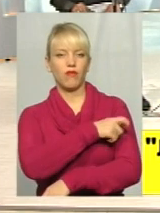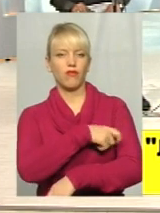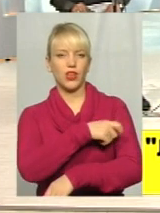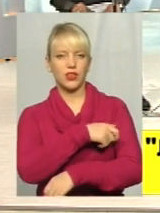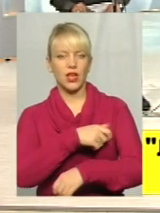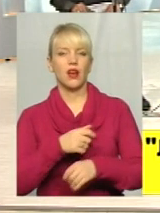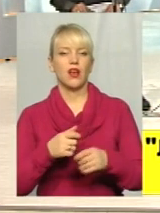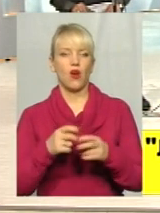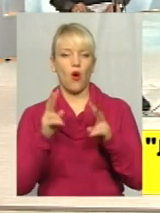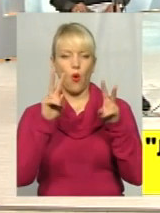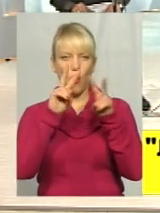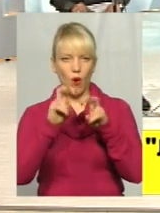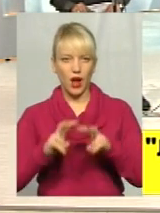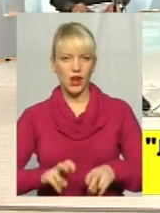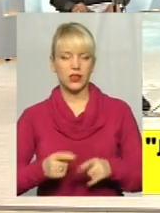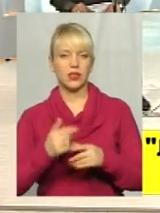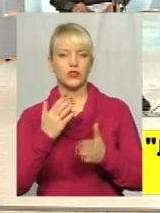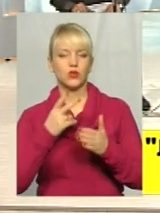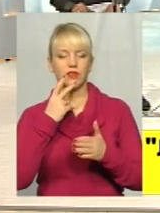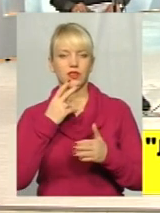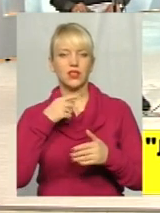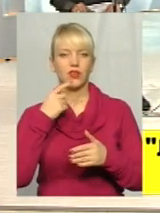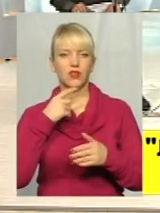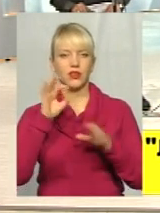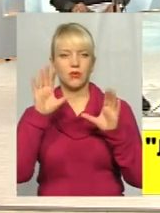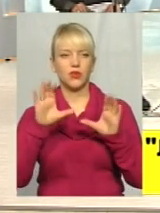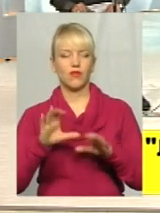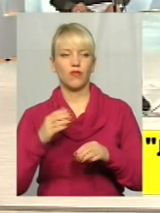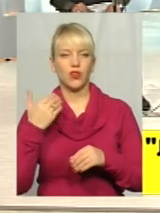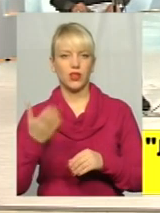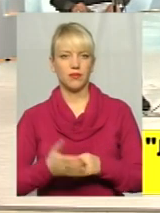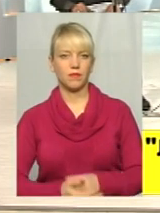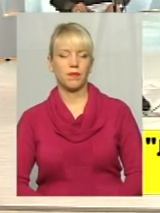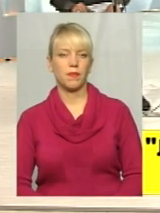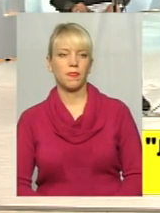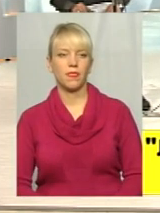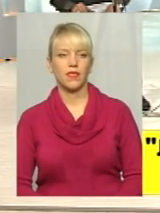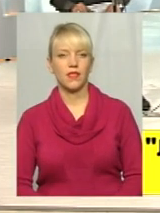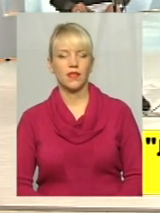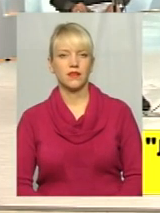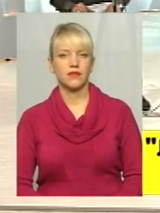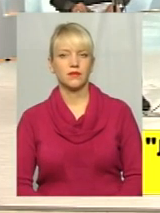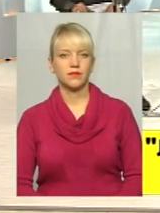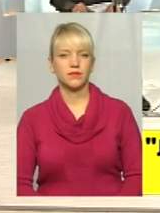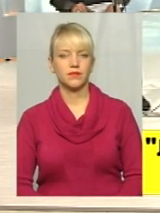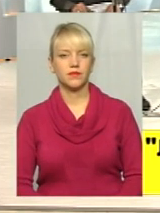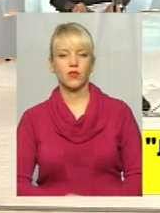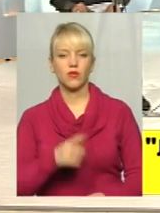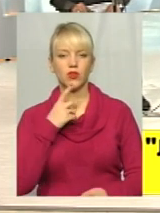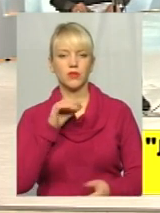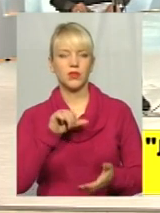Якщо брати законодавство, просто не договорює представник охорони в праці,